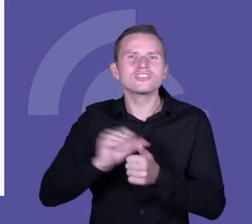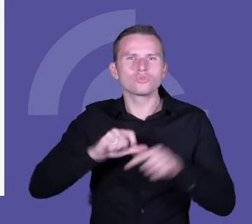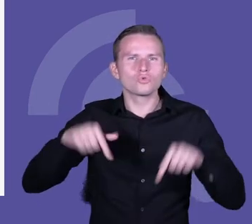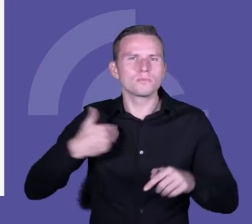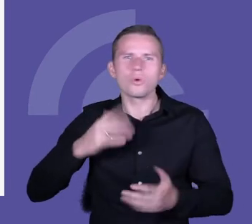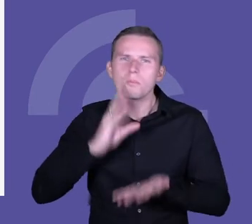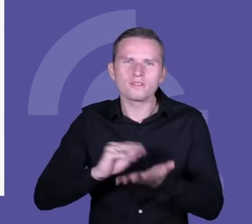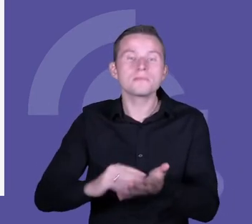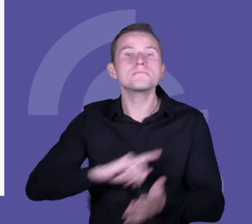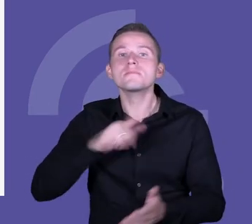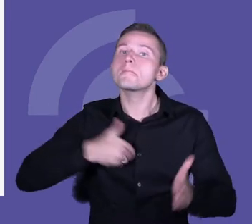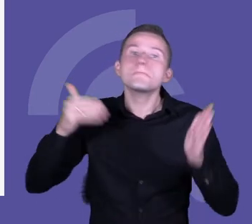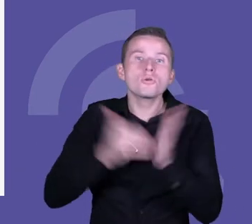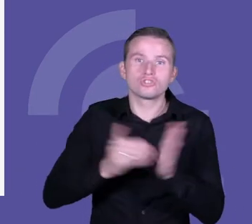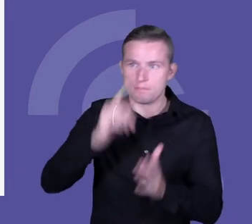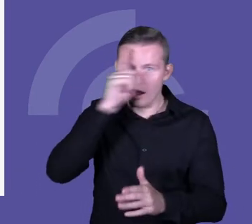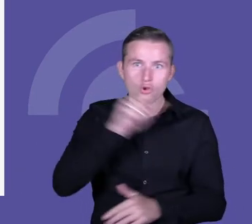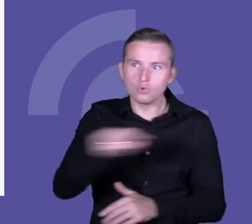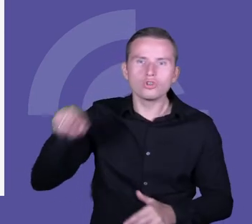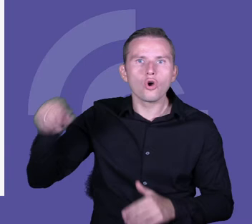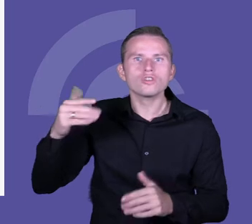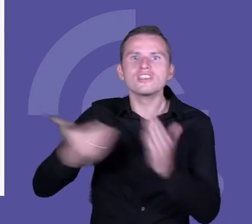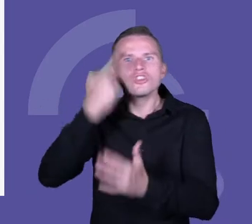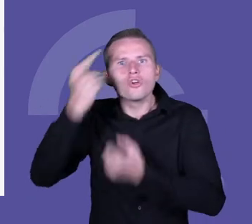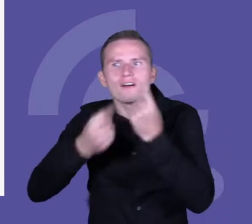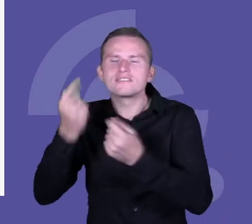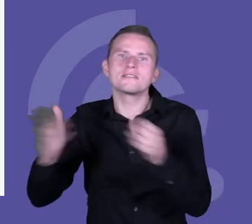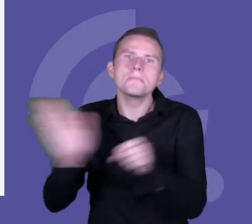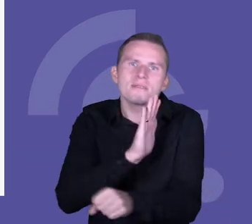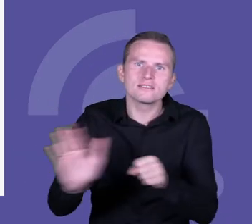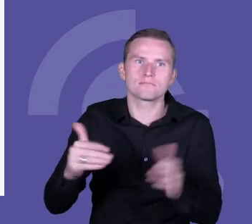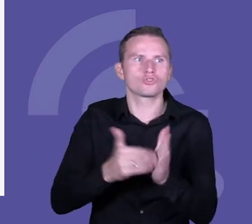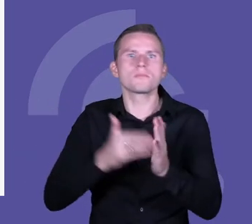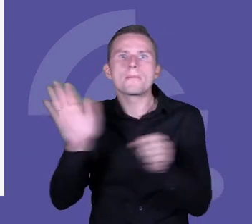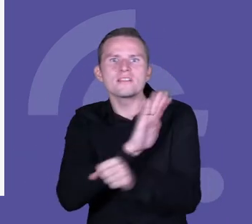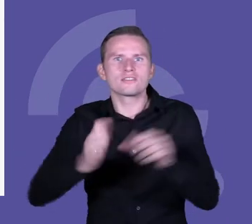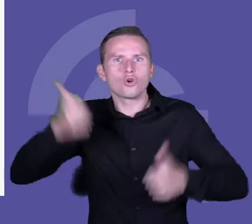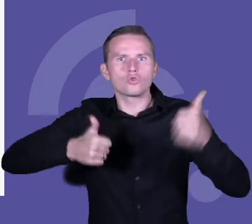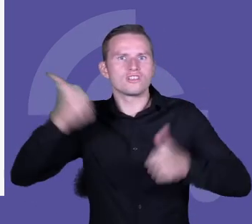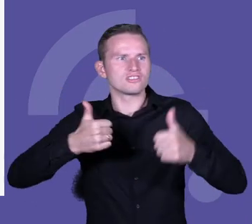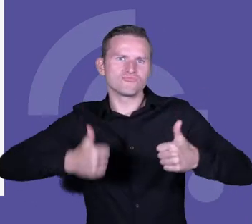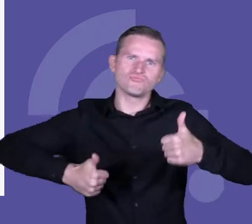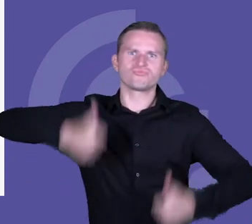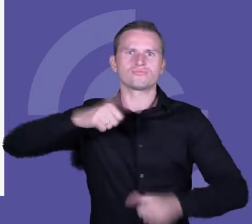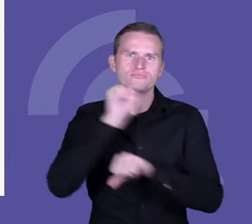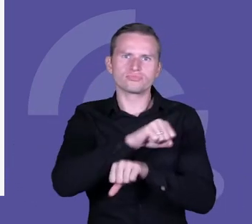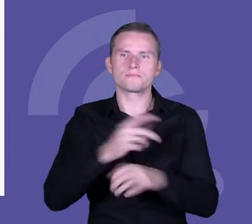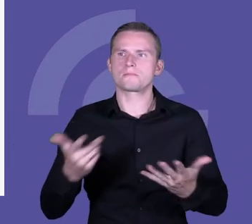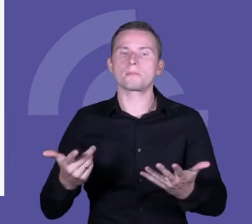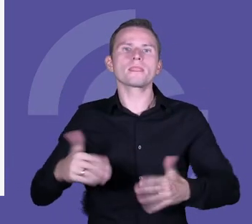potrzebujemy ludzi, którzy będą innowacyjni w biznesie. Potrzebujemy biznesu, który konkuruje. Potrzebujemy firmy,